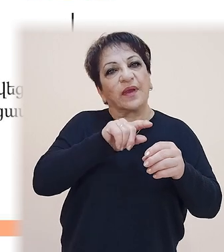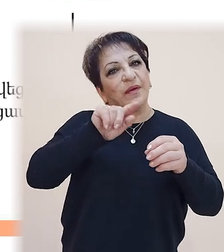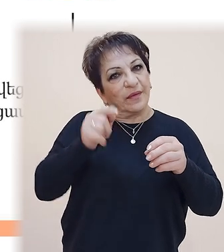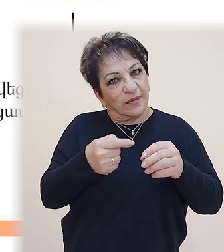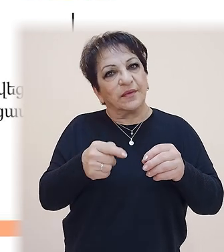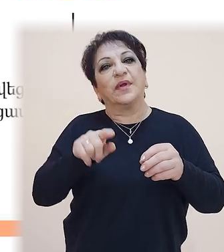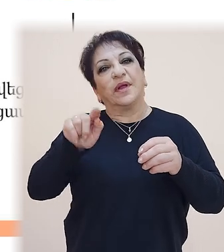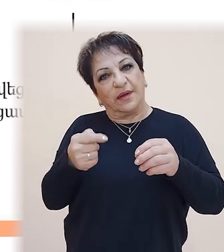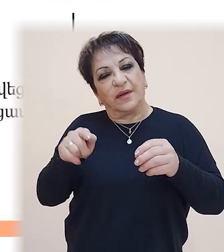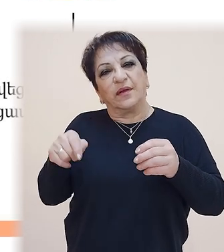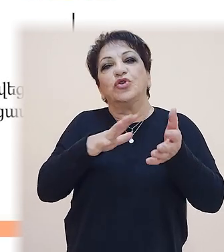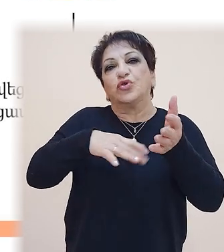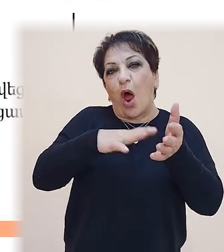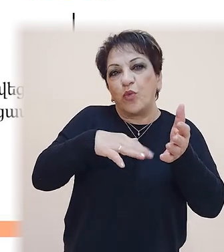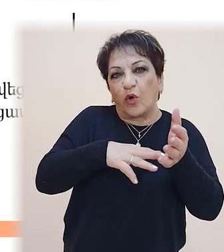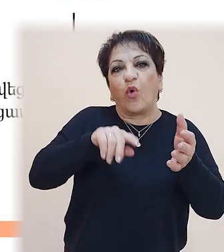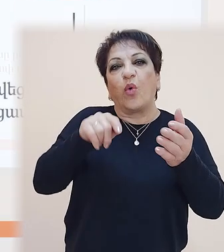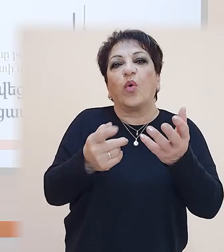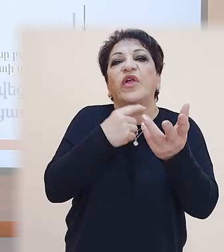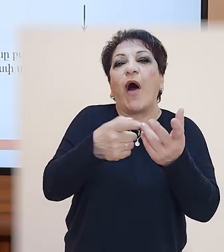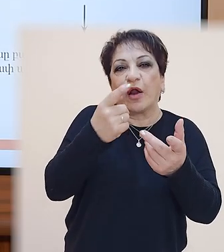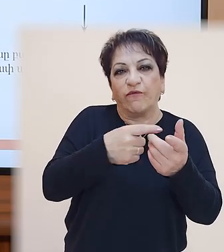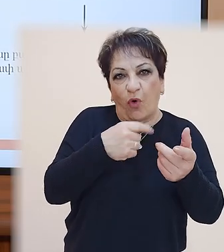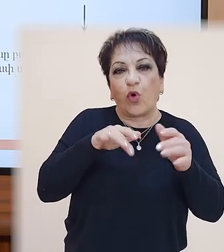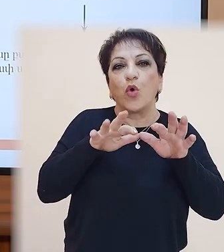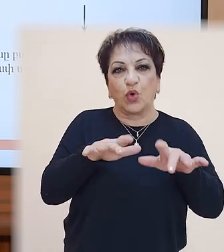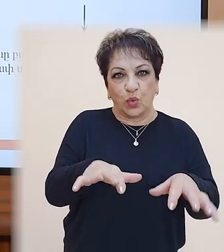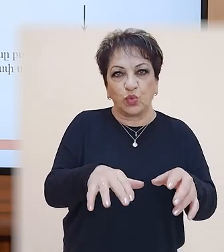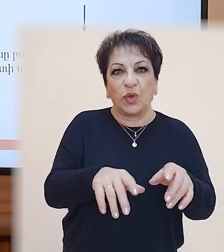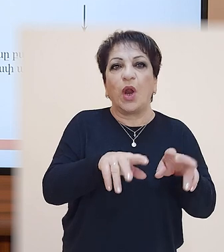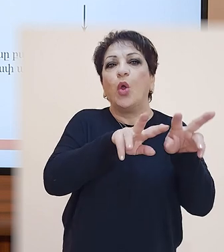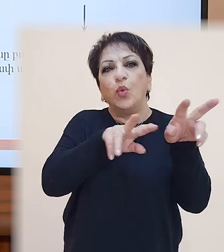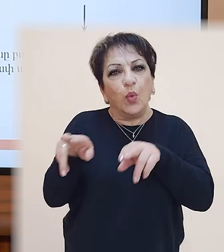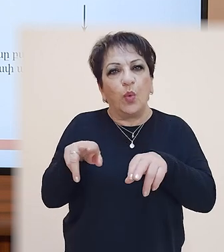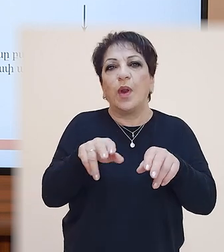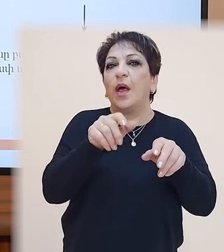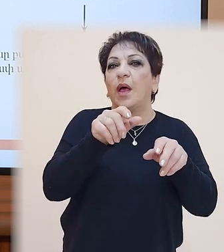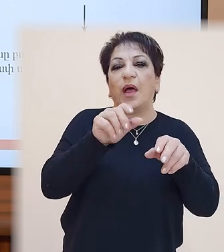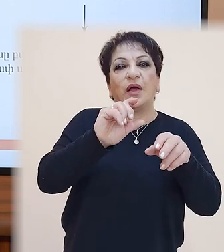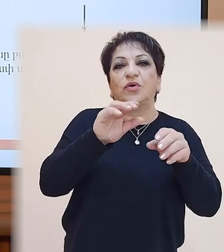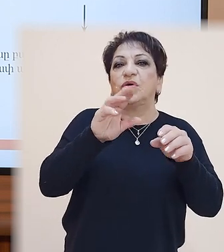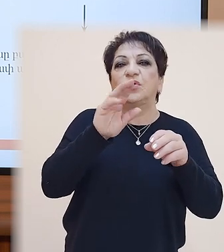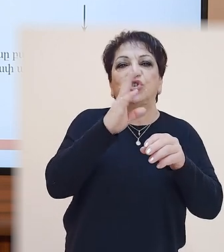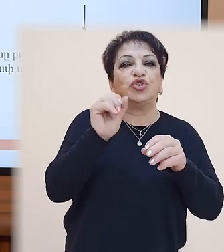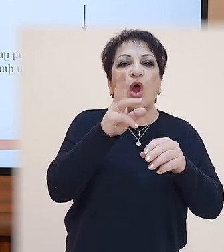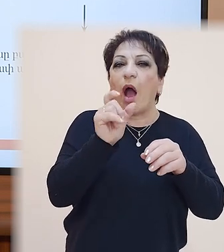շարնակաբար թվարգվող գործողություններ են, չէ։ Եթե մի քանի գործողություններ իրար հետևից ասում ենք, որև է